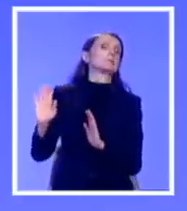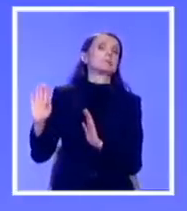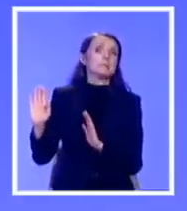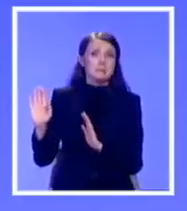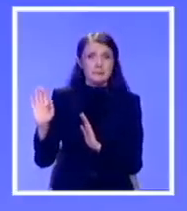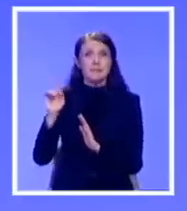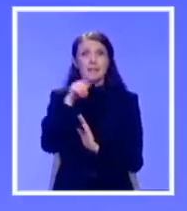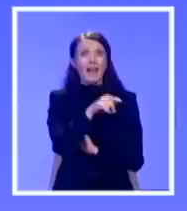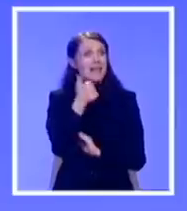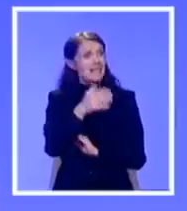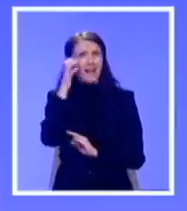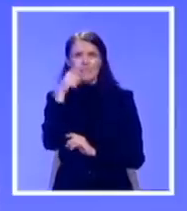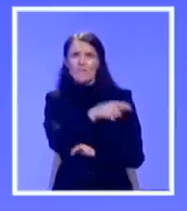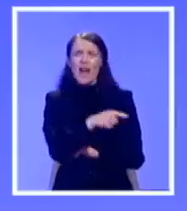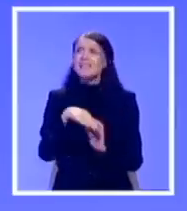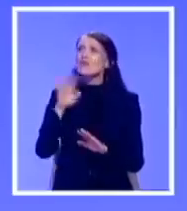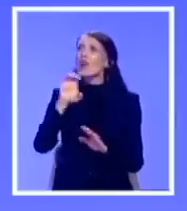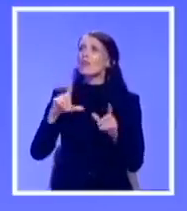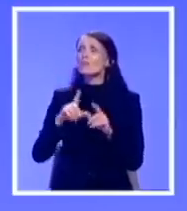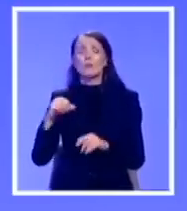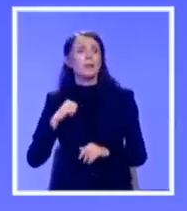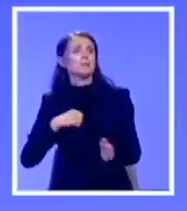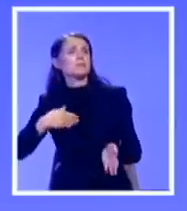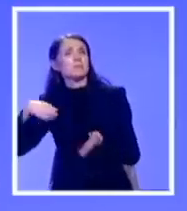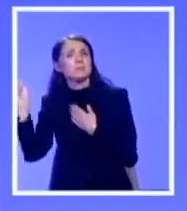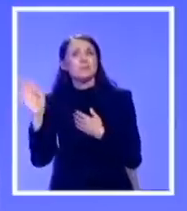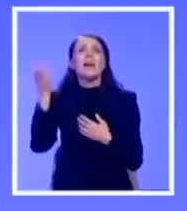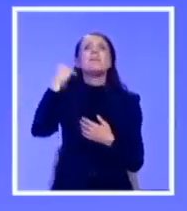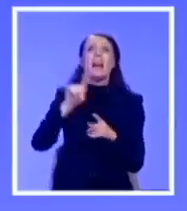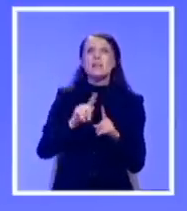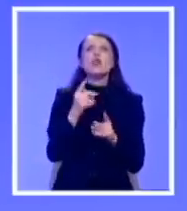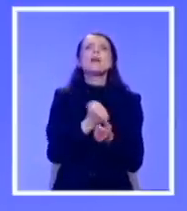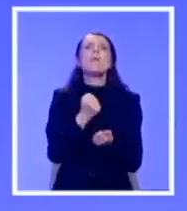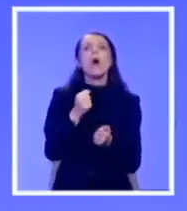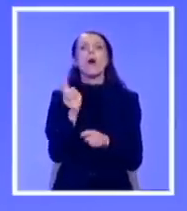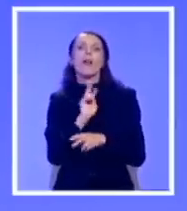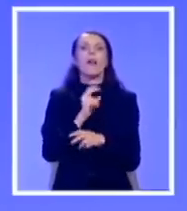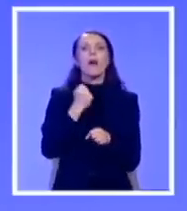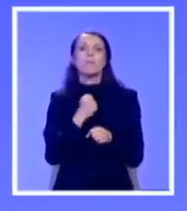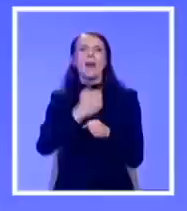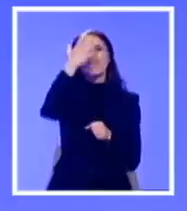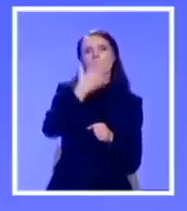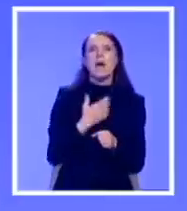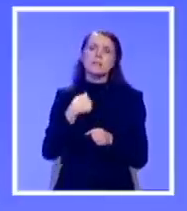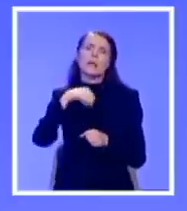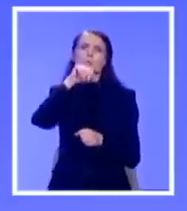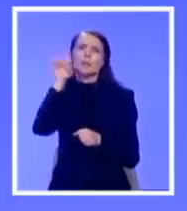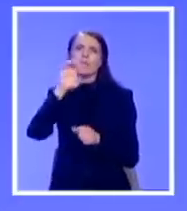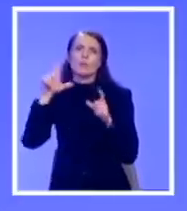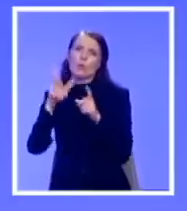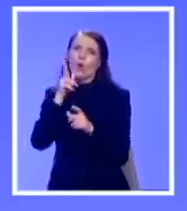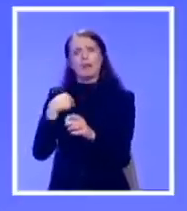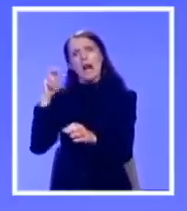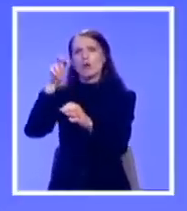to ih Evropska unija sve manje interesuje. Njih Evropska unija zapravo uopšte ne zanima, njih je ikada zanimala. Njih ne zanimaju evropski standardi